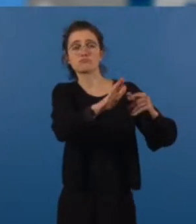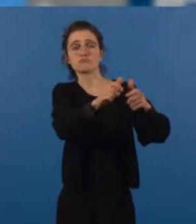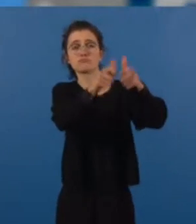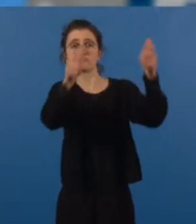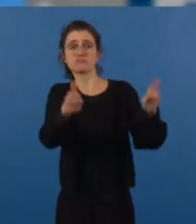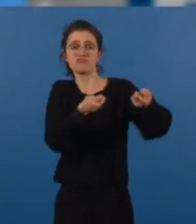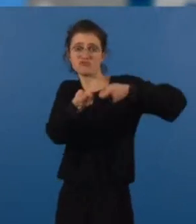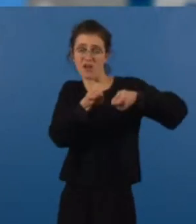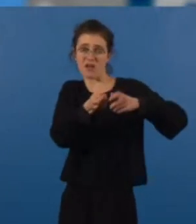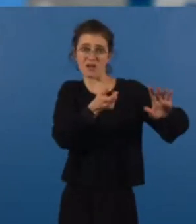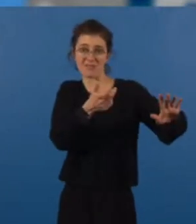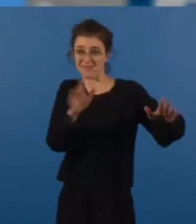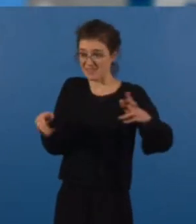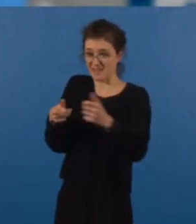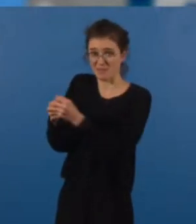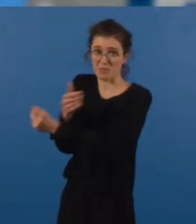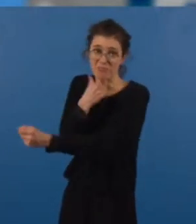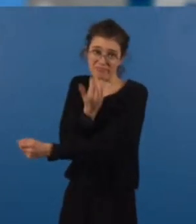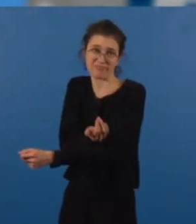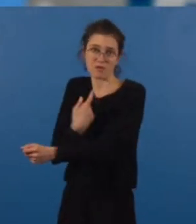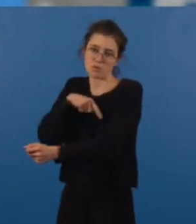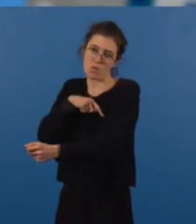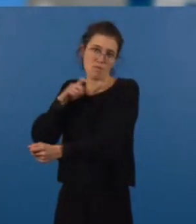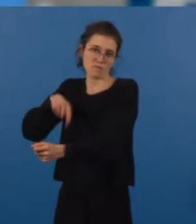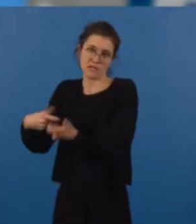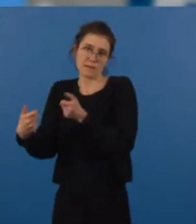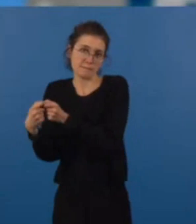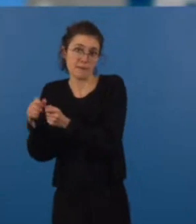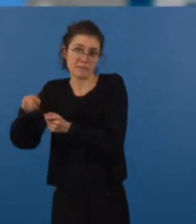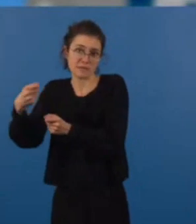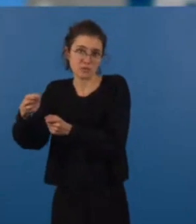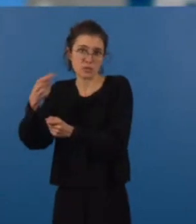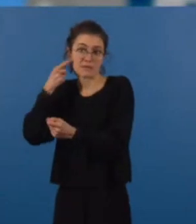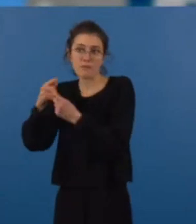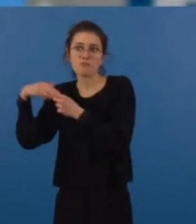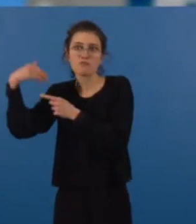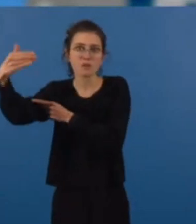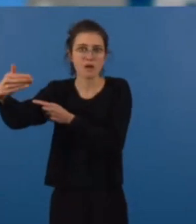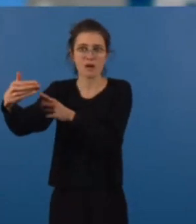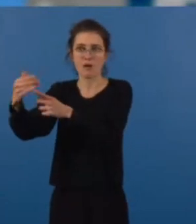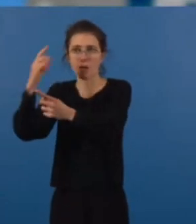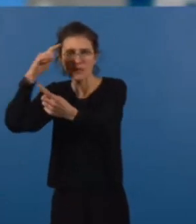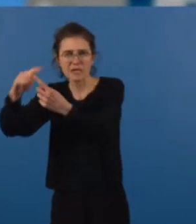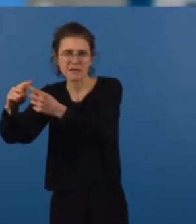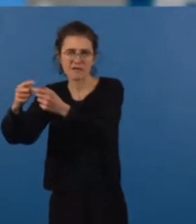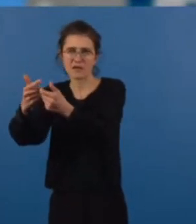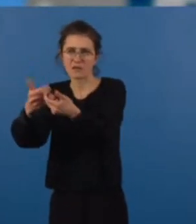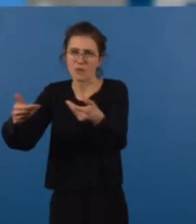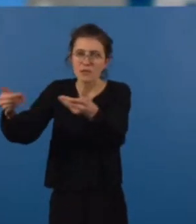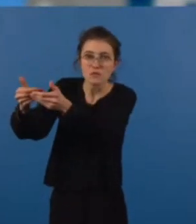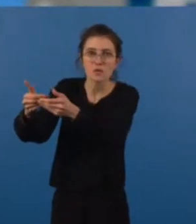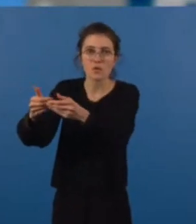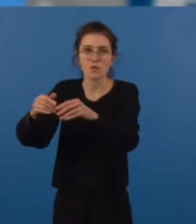Alors oui, nous devons également répondre aux enjeux de demain en réduisant l'utilisation d'espaces naturels